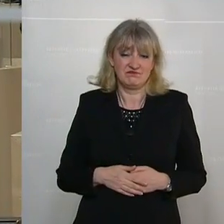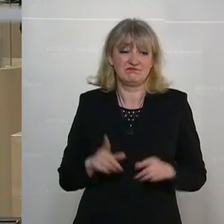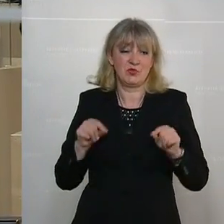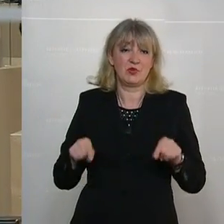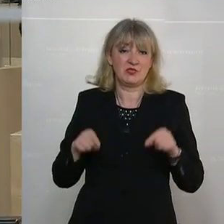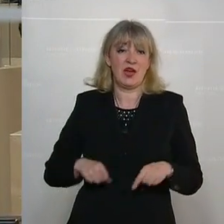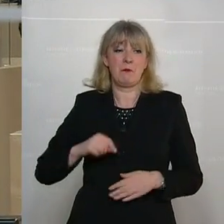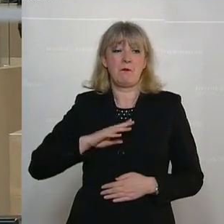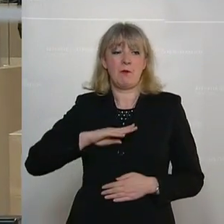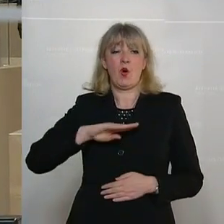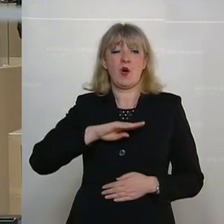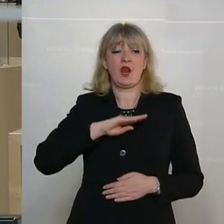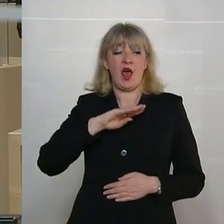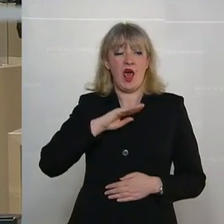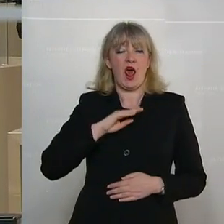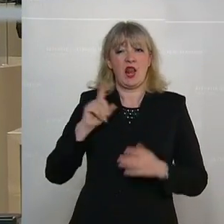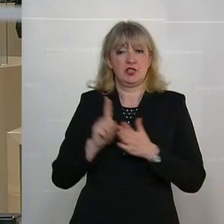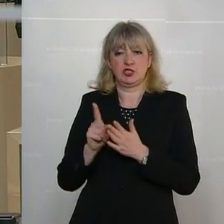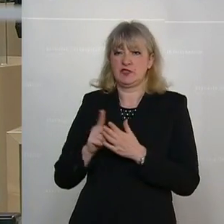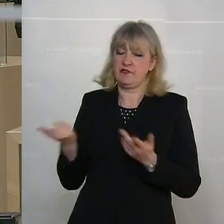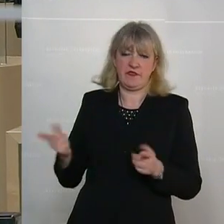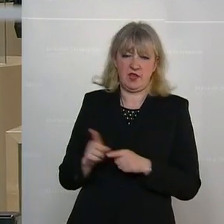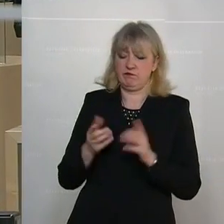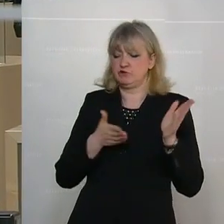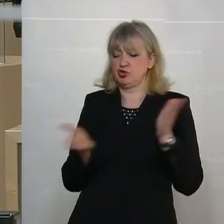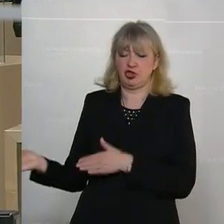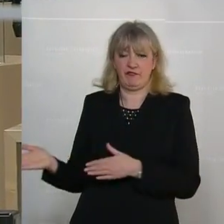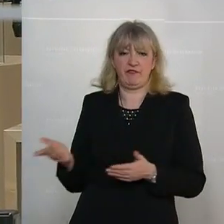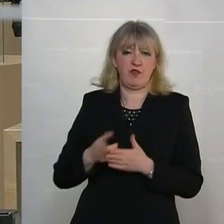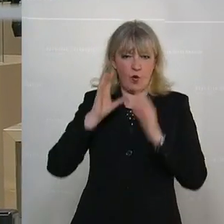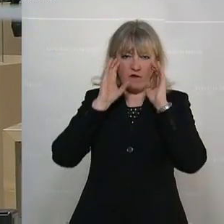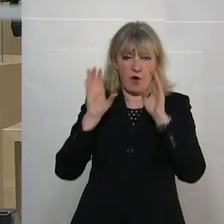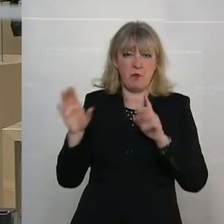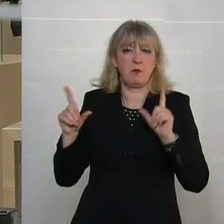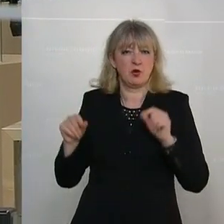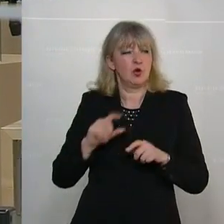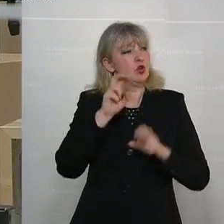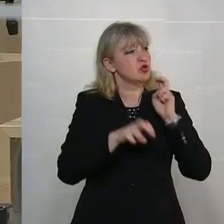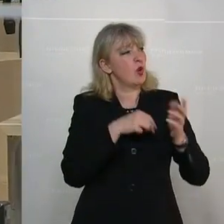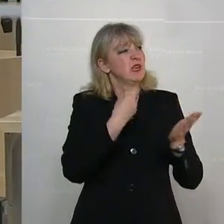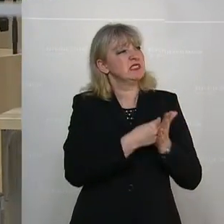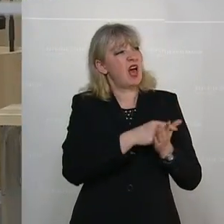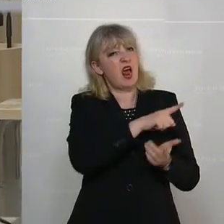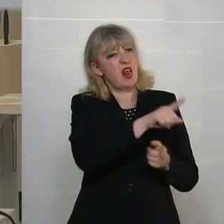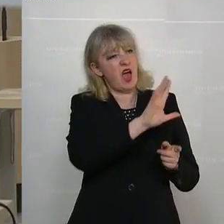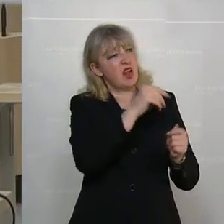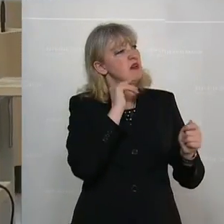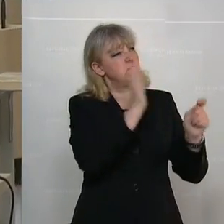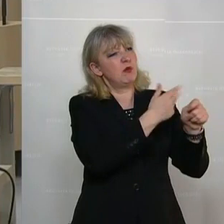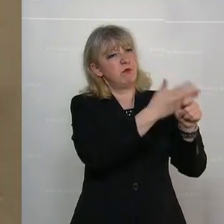ist ein moralischer Konkursantrag der ÖVP und ein Schlag ins Gesicht für jeden Steuerzahler, für jede Steuerzahlerin.